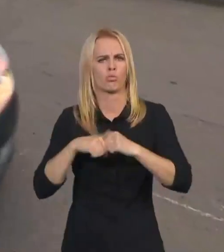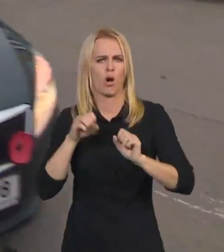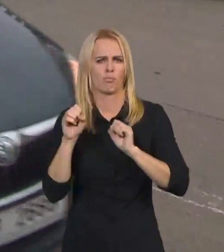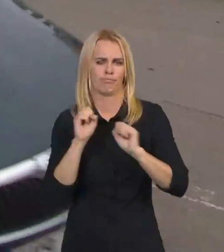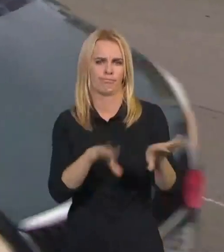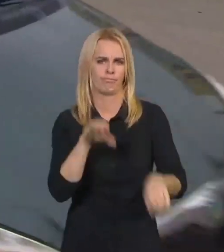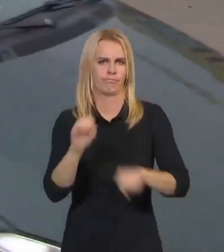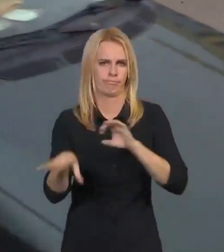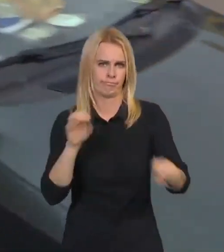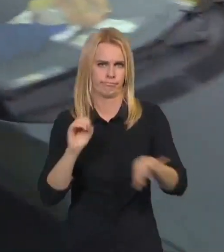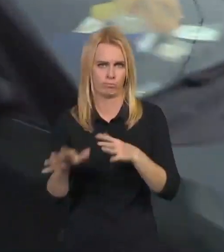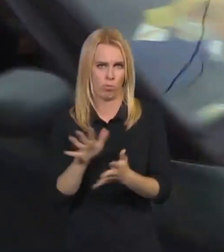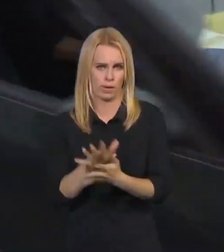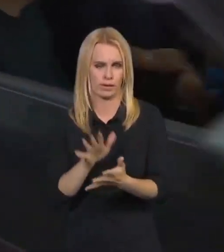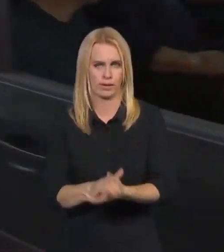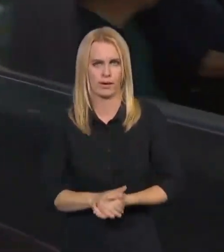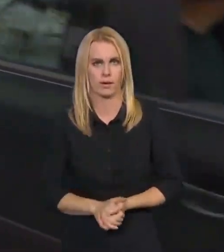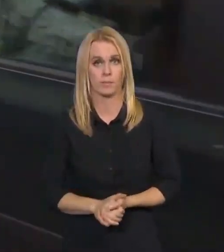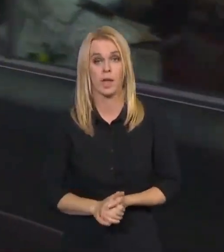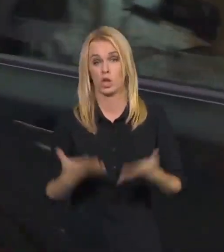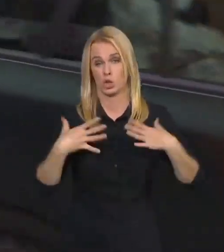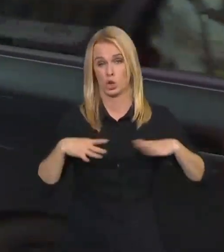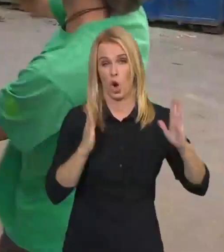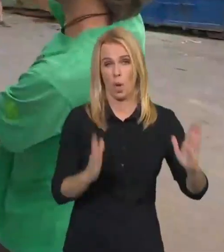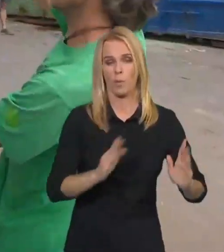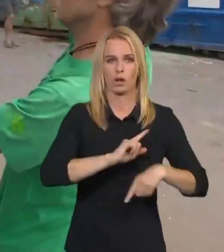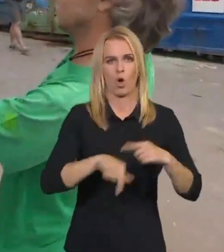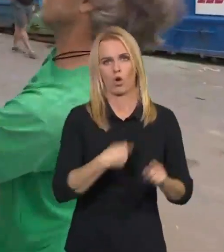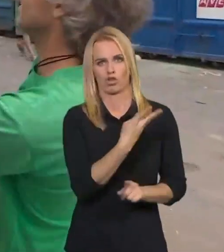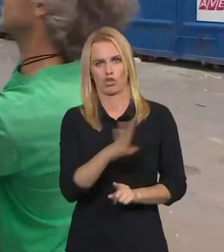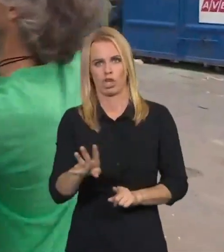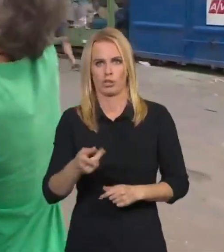Během dopoledne nazbírali téměř 400 kilogramů.